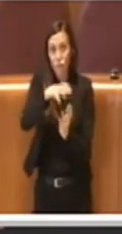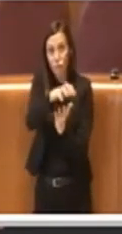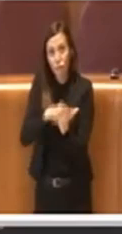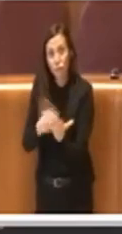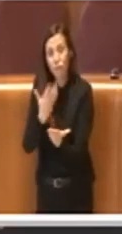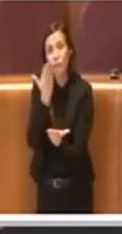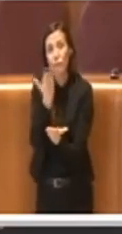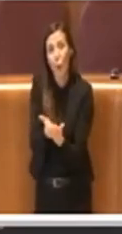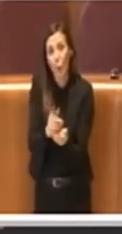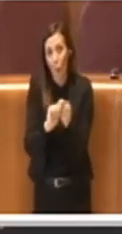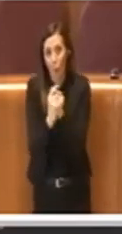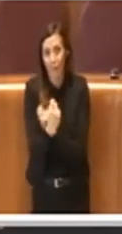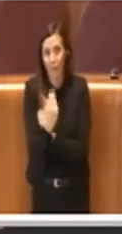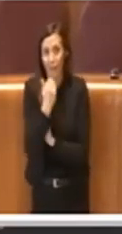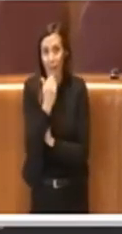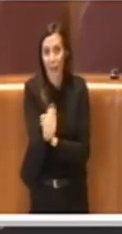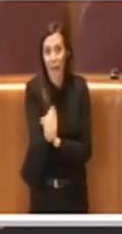di modifica. Grazie.